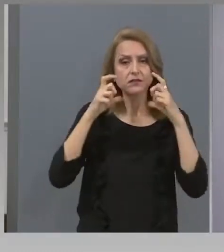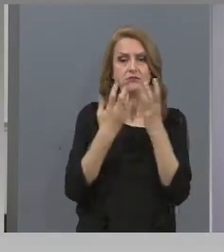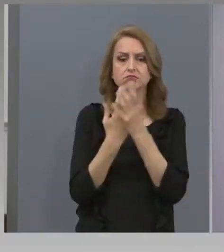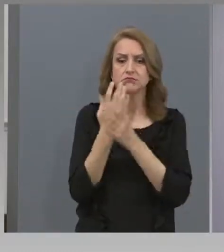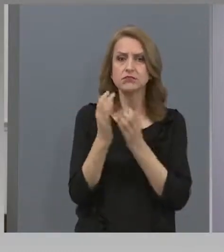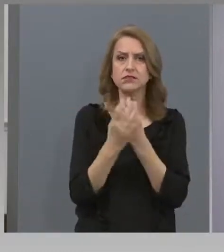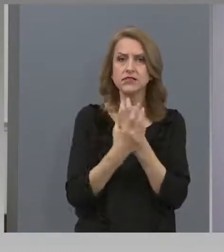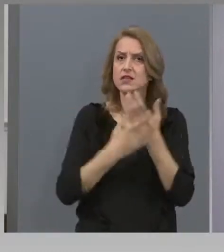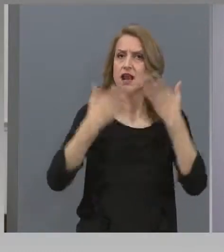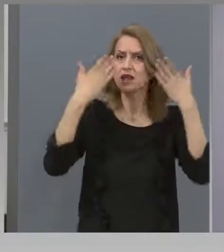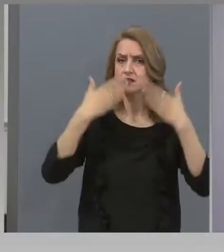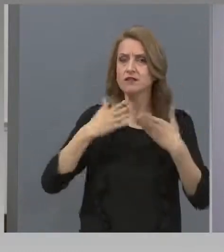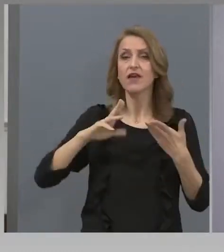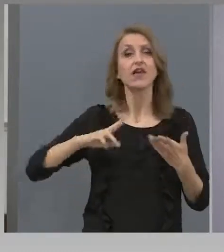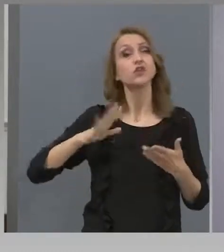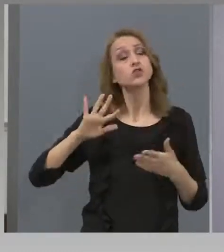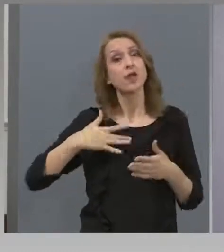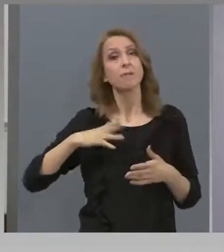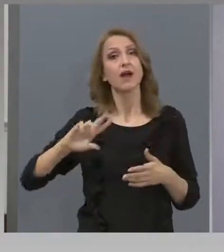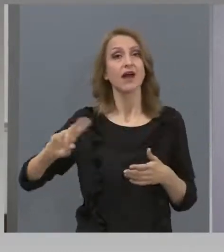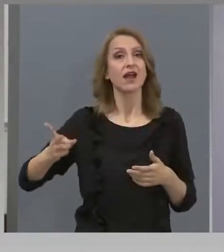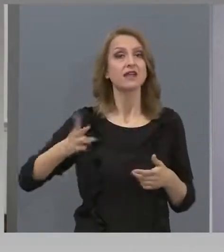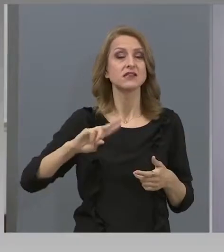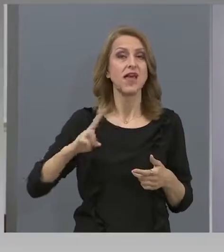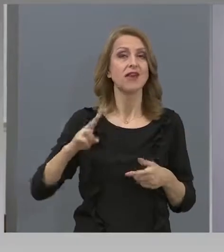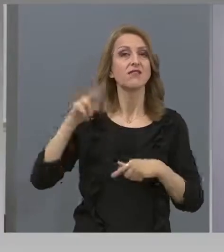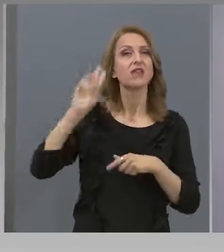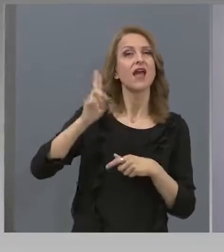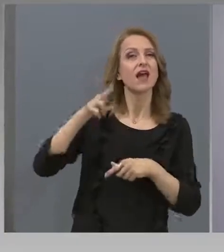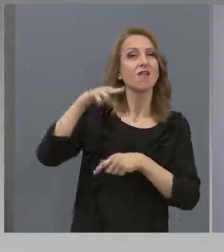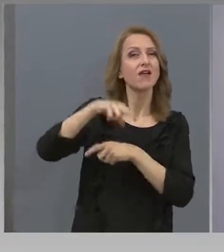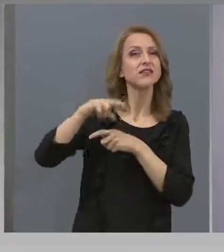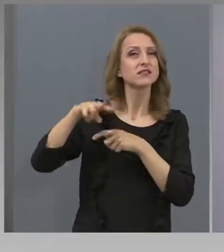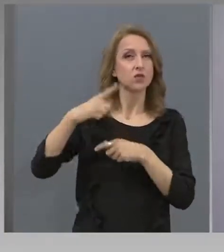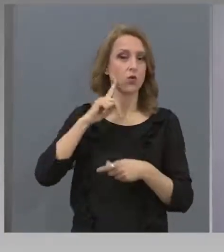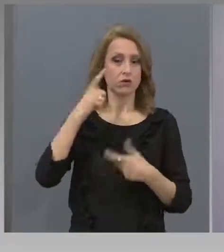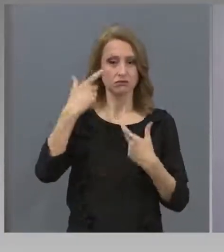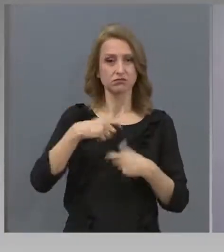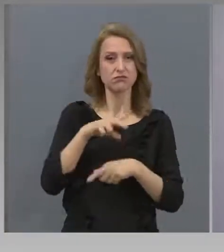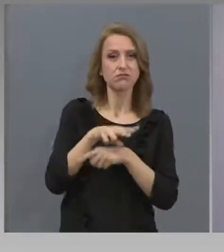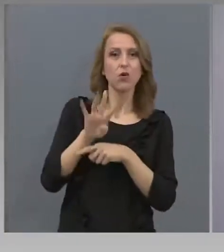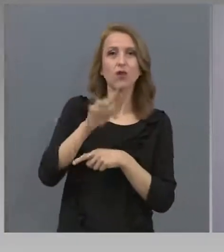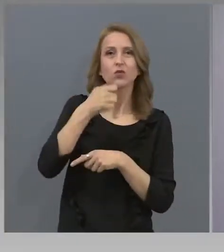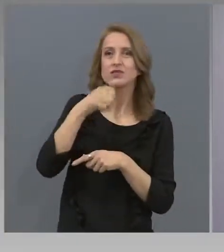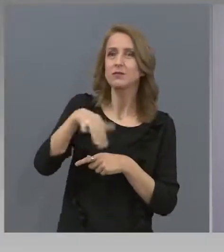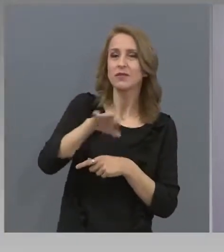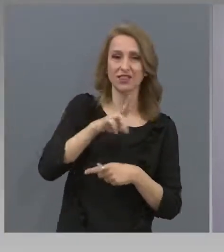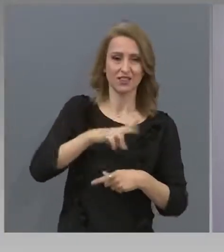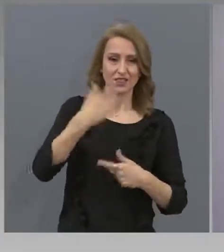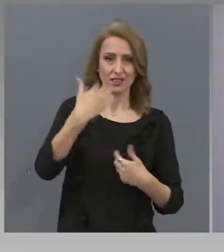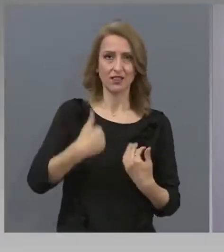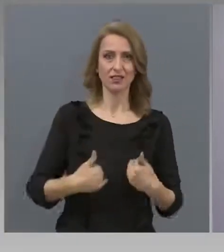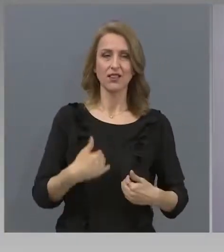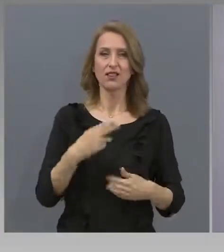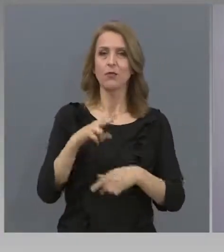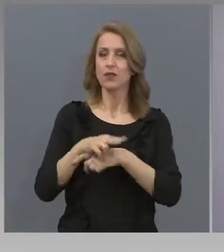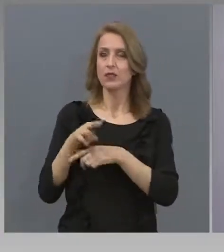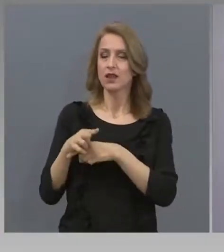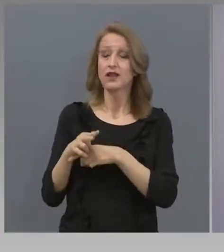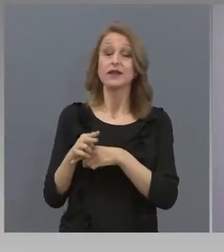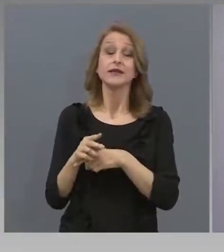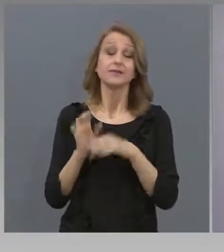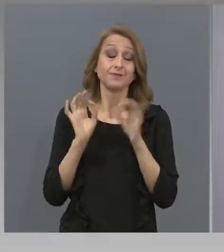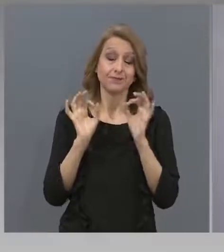и резервни квестури. А по отношение на материала, пак ви казвам, няма единно